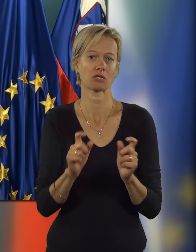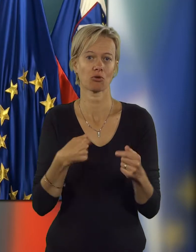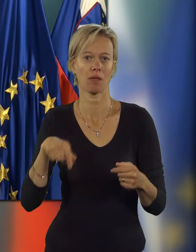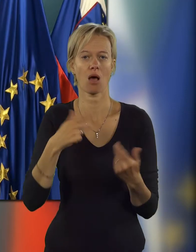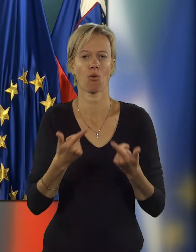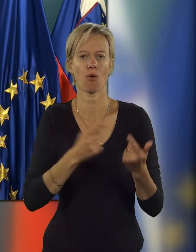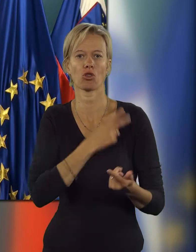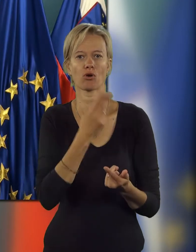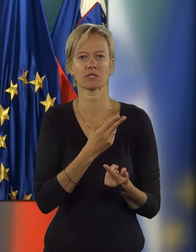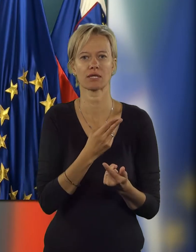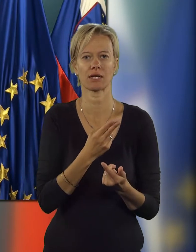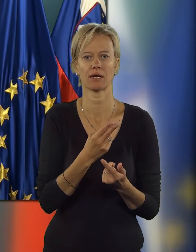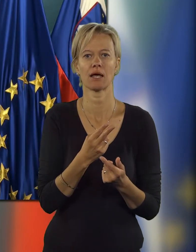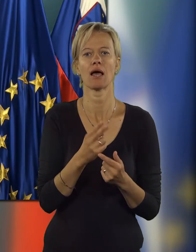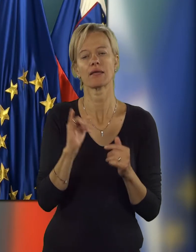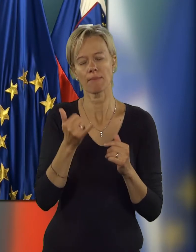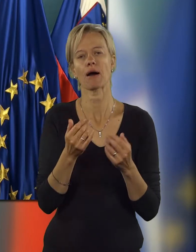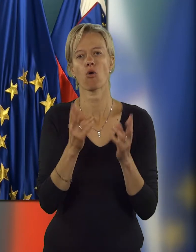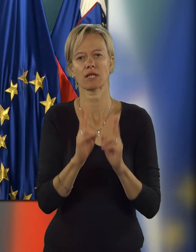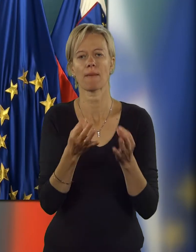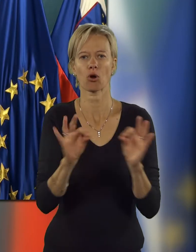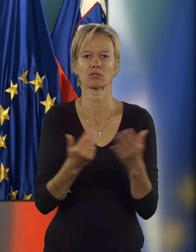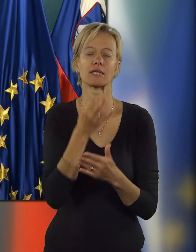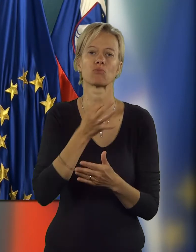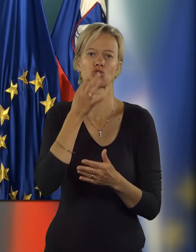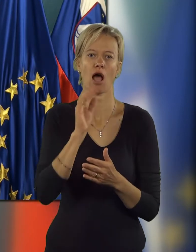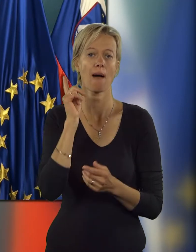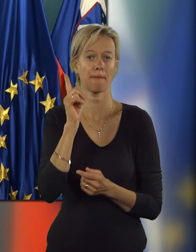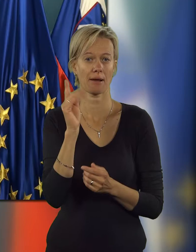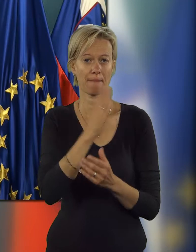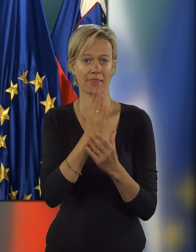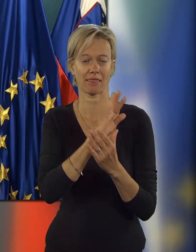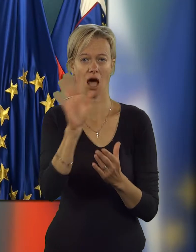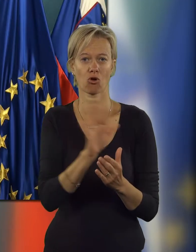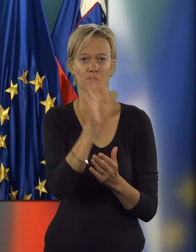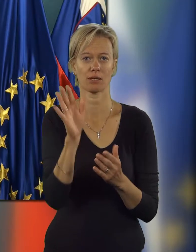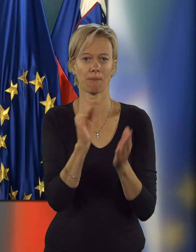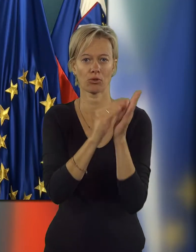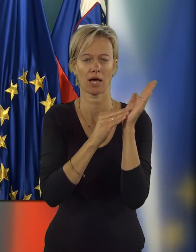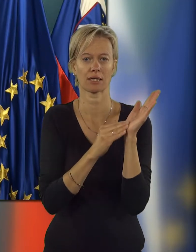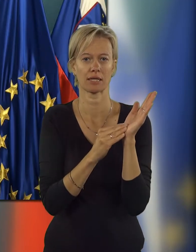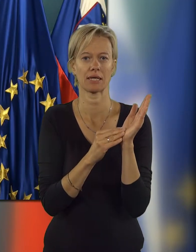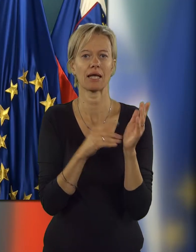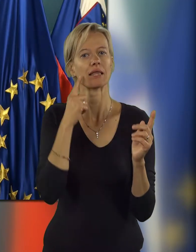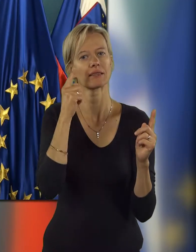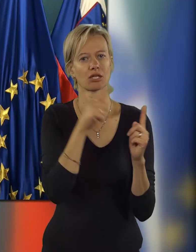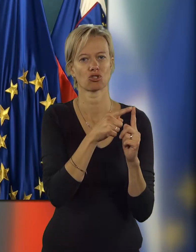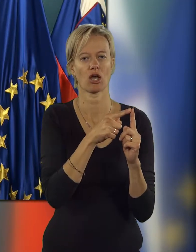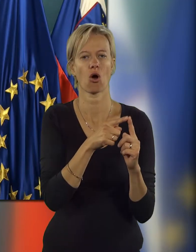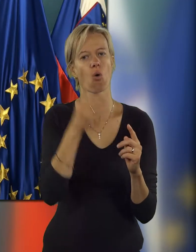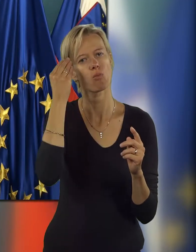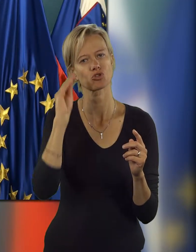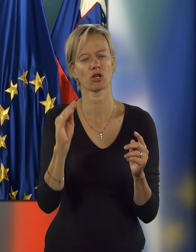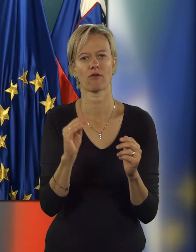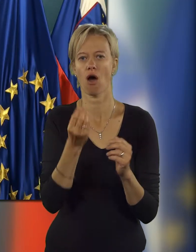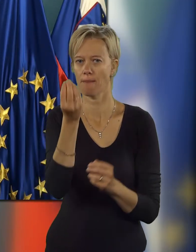ponosni na to, kar je vedno pa seveda prostor za izboljšave. Ampak vseeno mednarodni podatki, ki se tičejo in upoštevajo